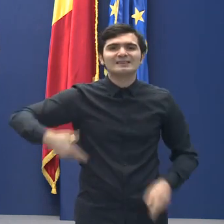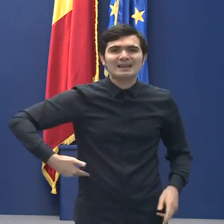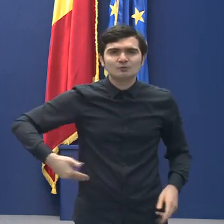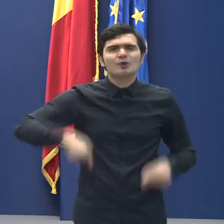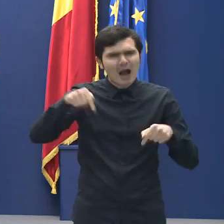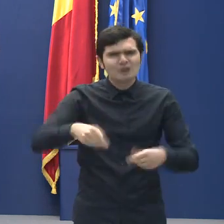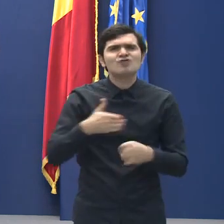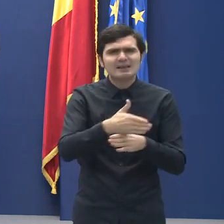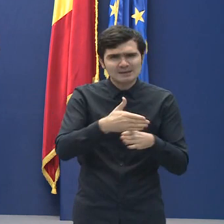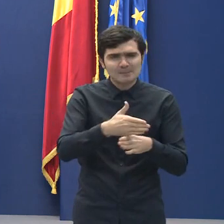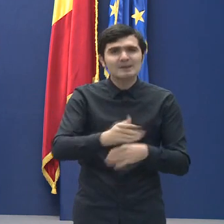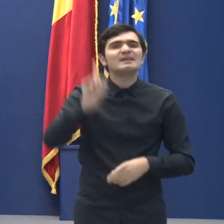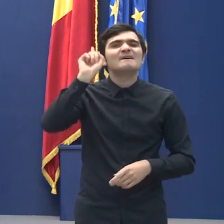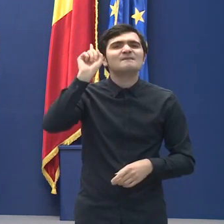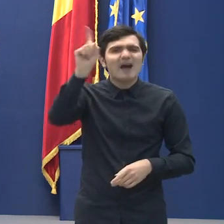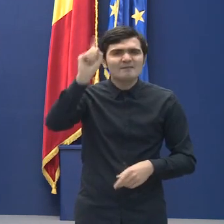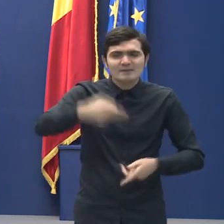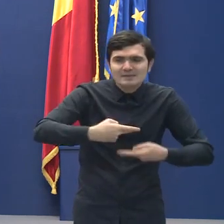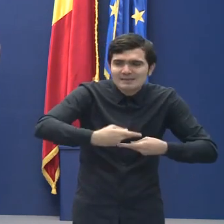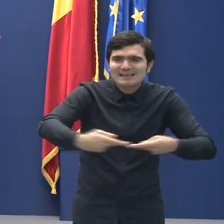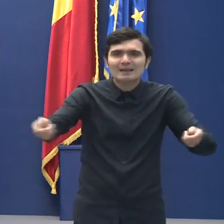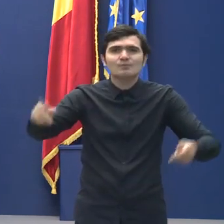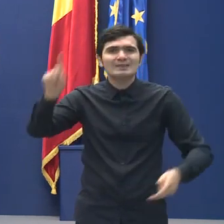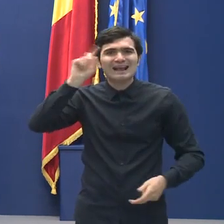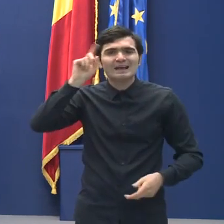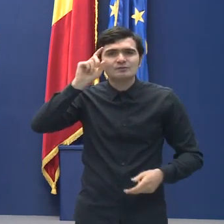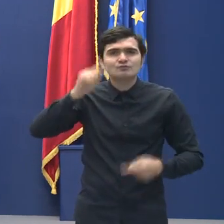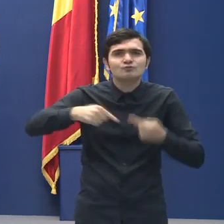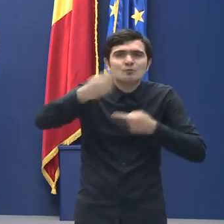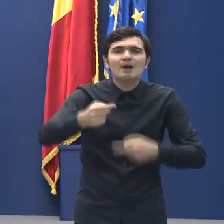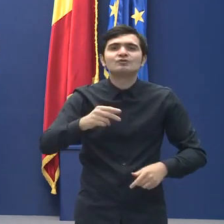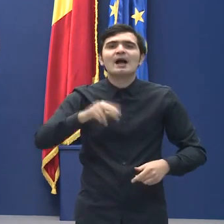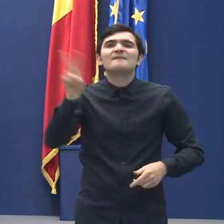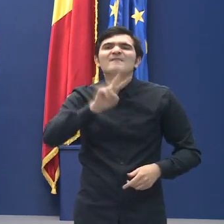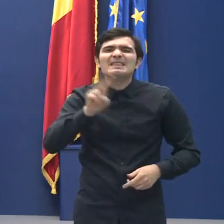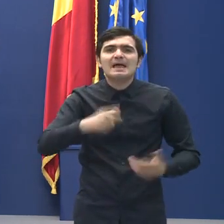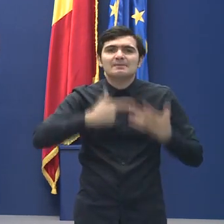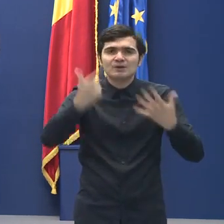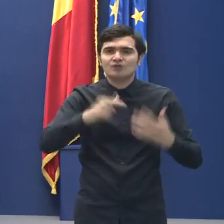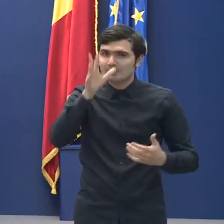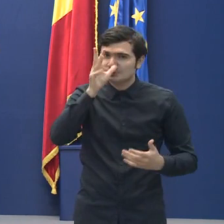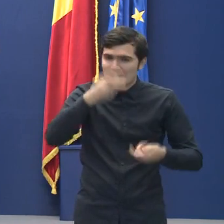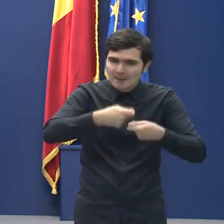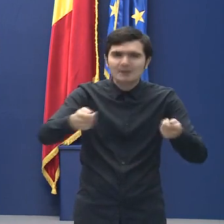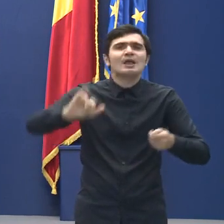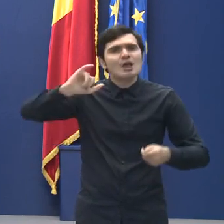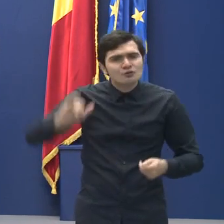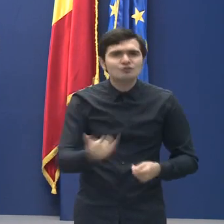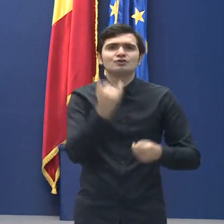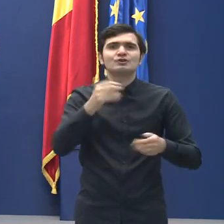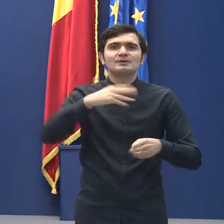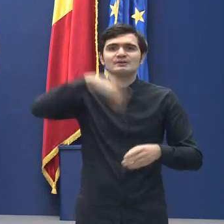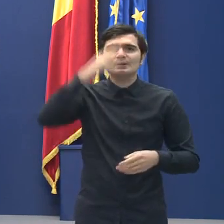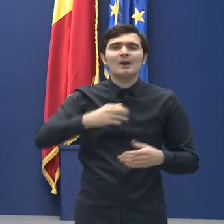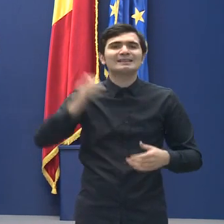distribuită credincioșilor în zilele de vineri, 17 aprilie, și sâmbătă,